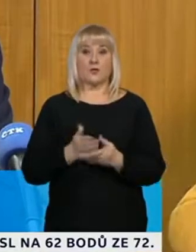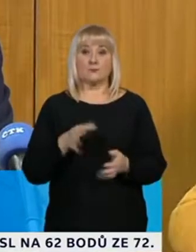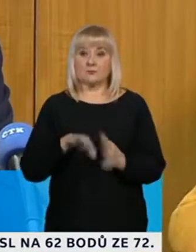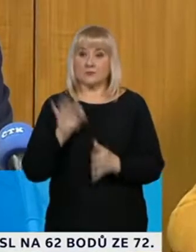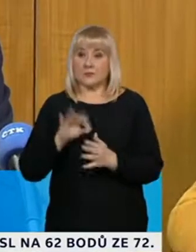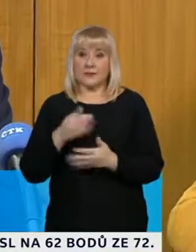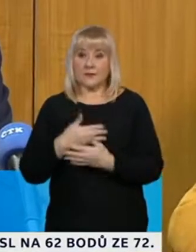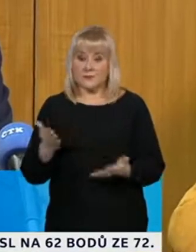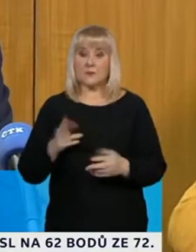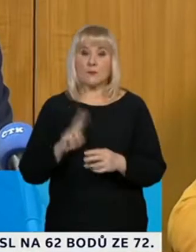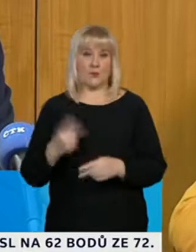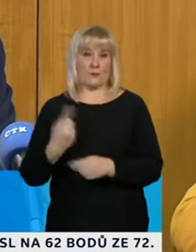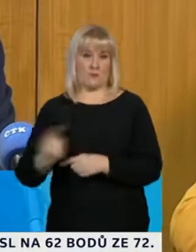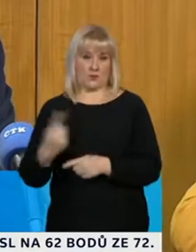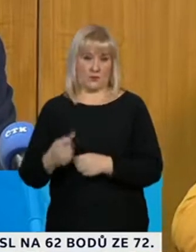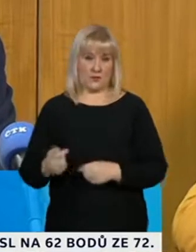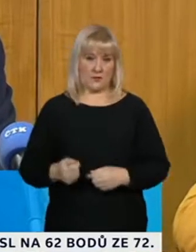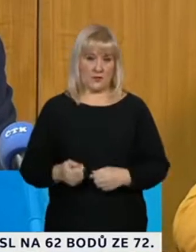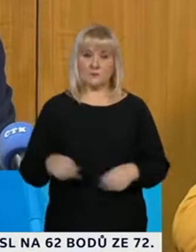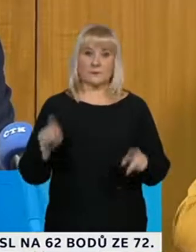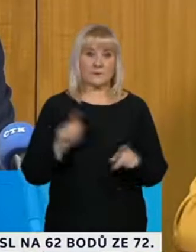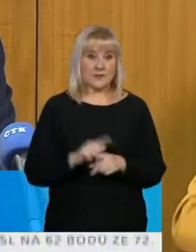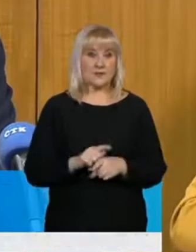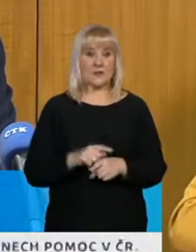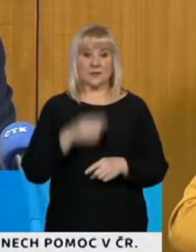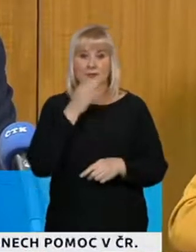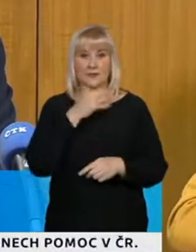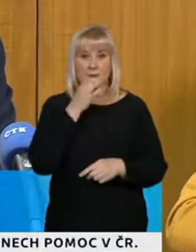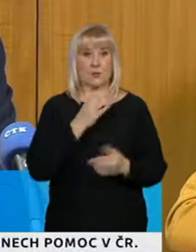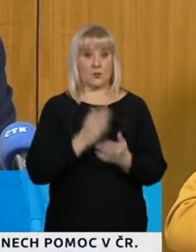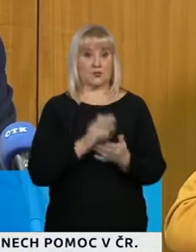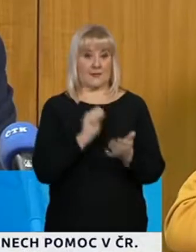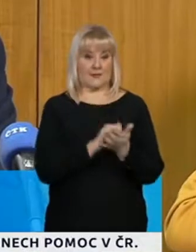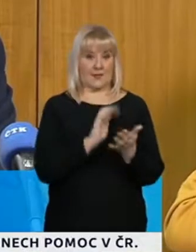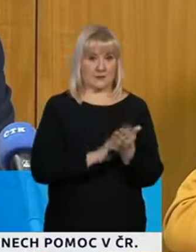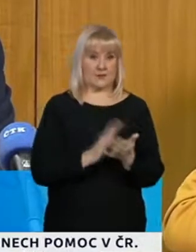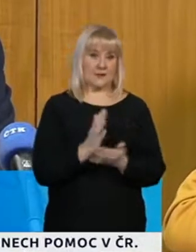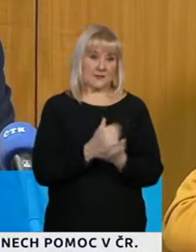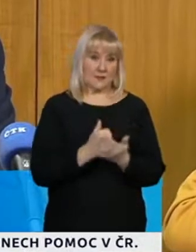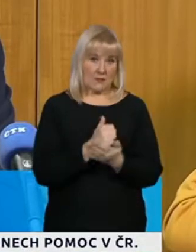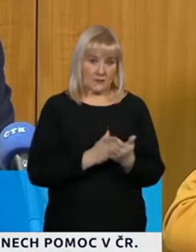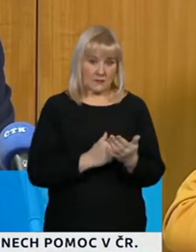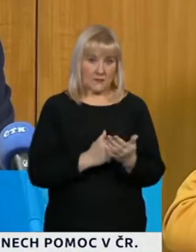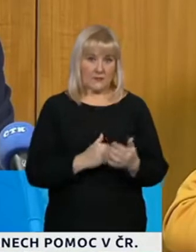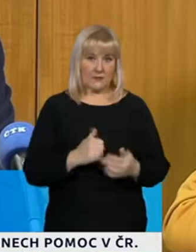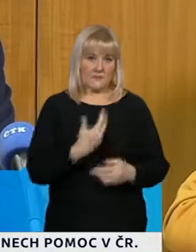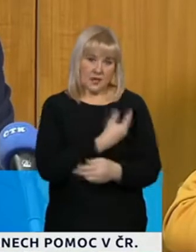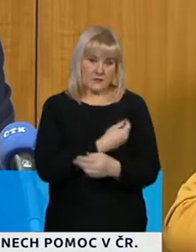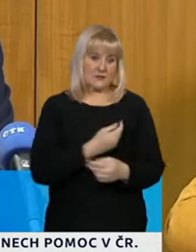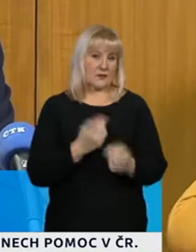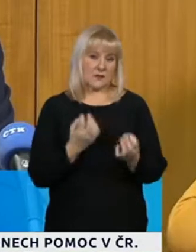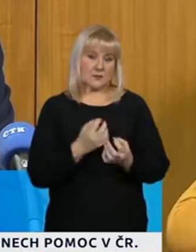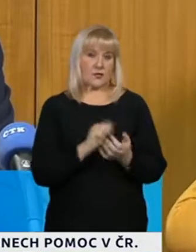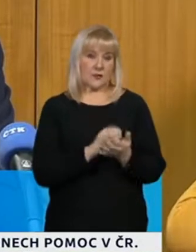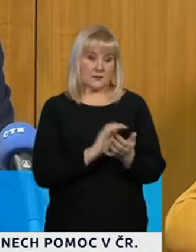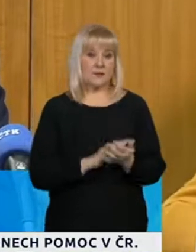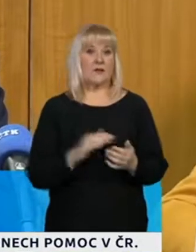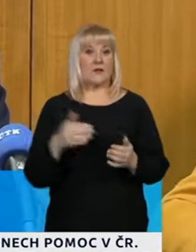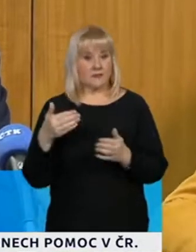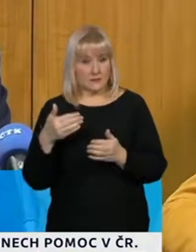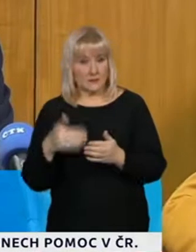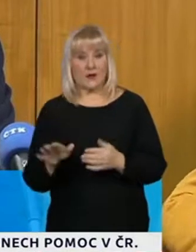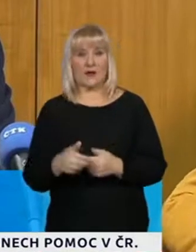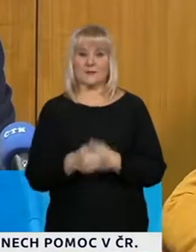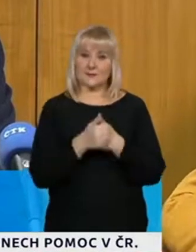Tím to ovšem nekončí. I po registraci jakéhokoliv léku, tím spíše vakcíny jsou sledovány,